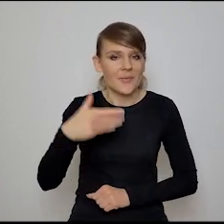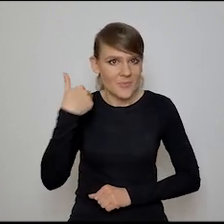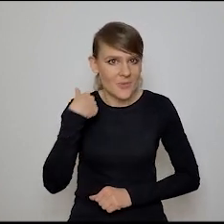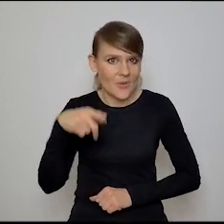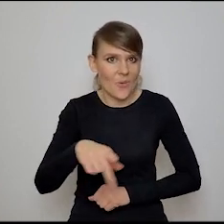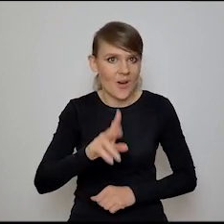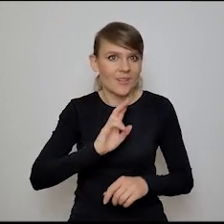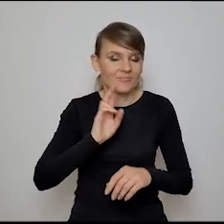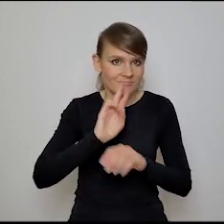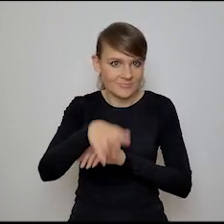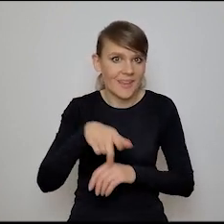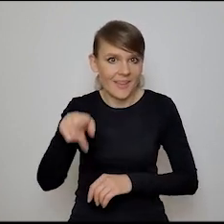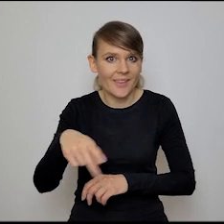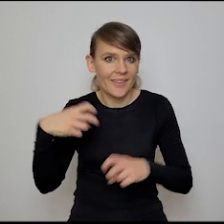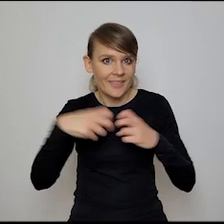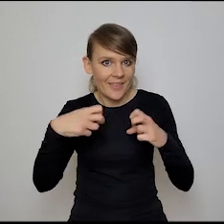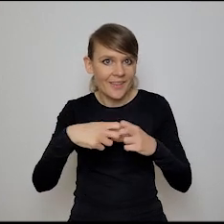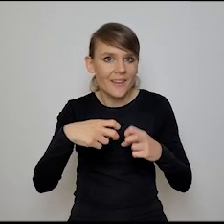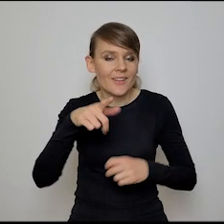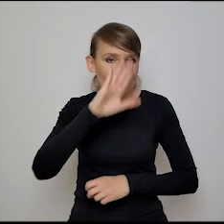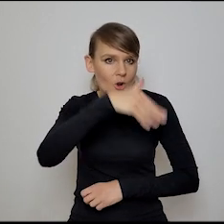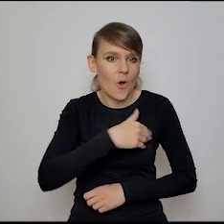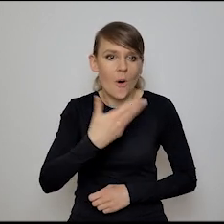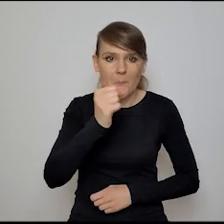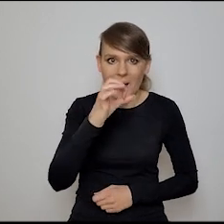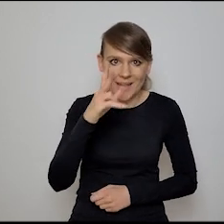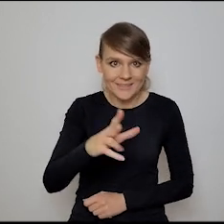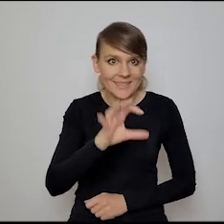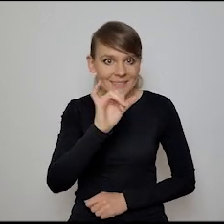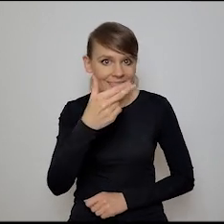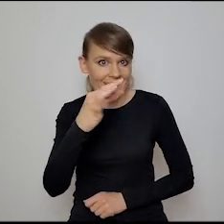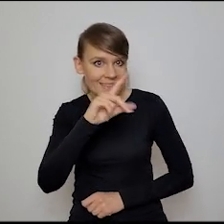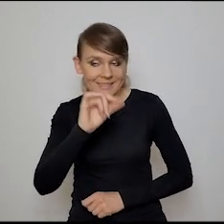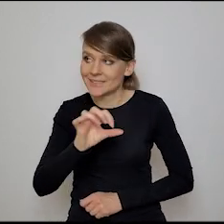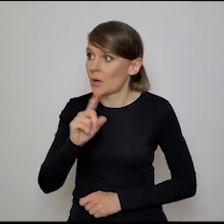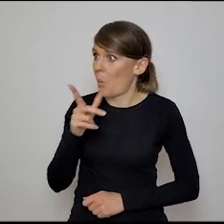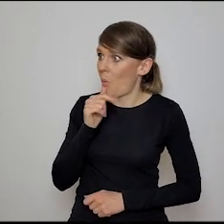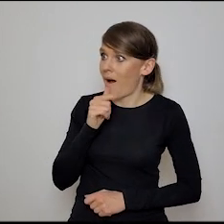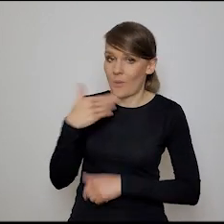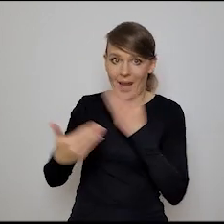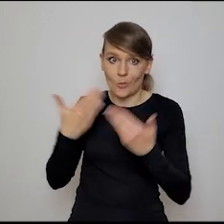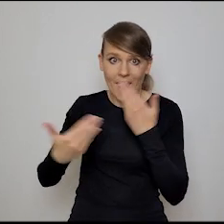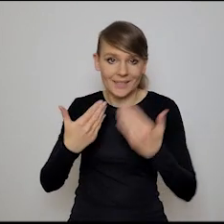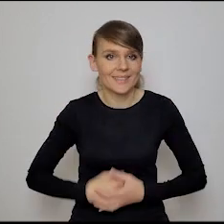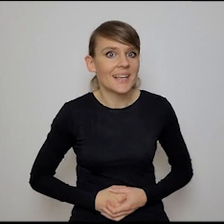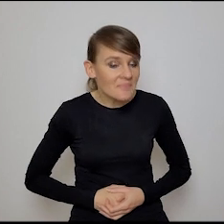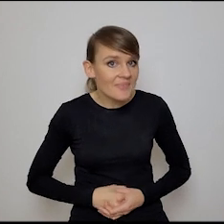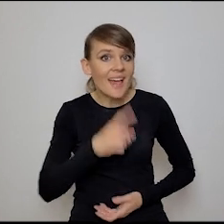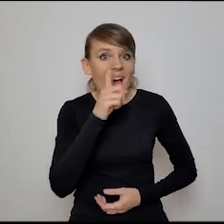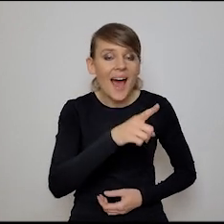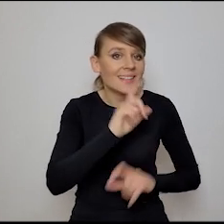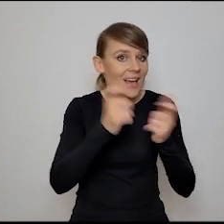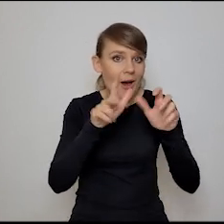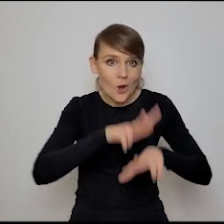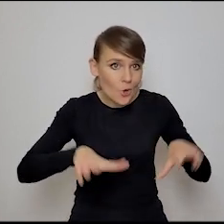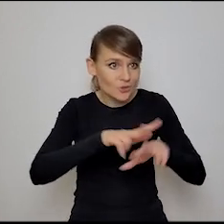internetowej szkoły Ilona Muska, czyli do Syntesis. O, No i wyobraź sobie... Gratulacje. No wiesz, ale w ogóle szoku jest cała